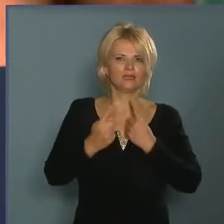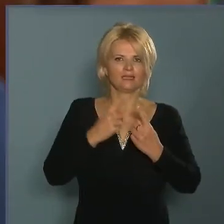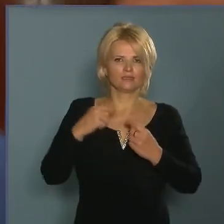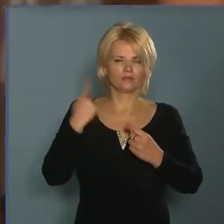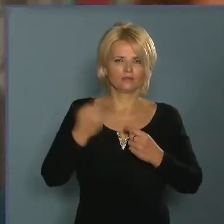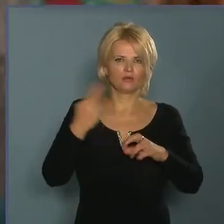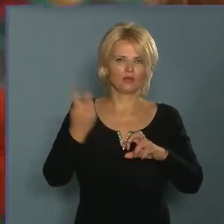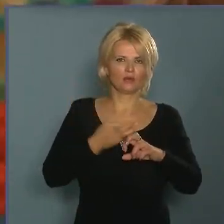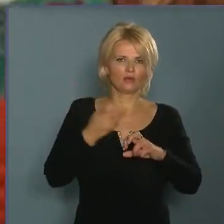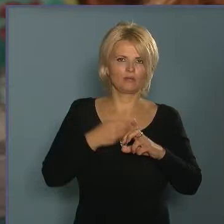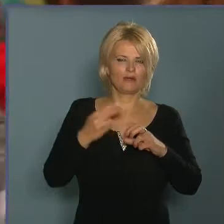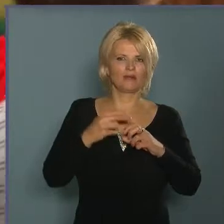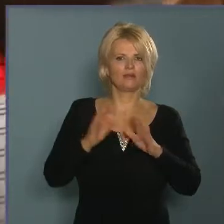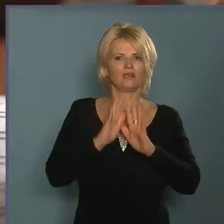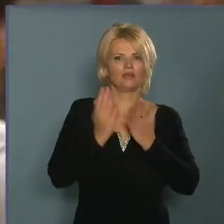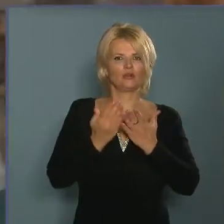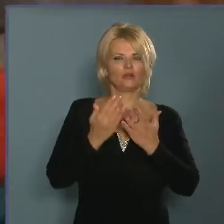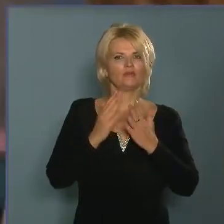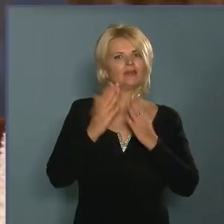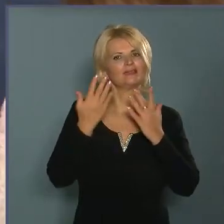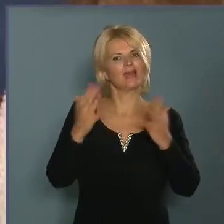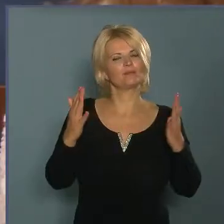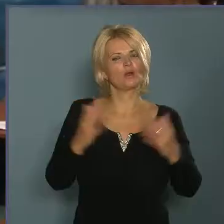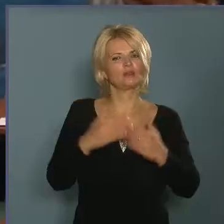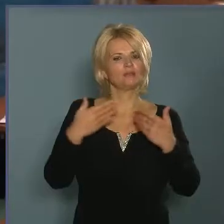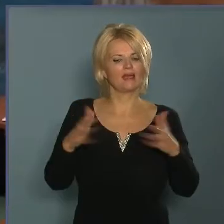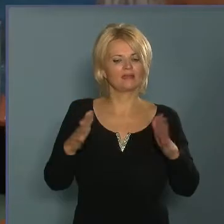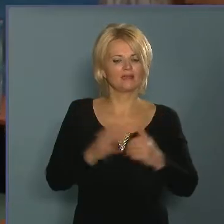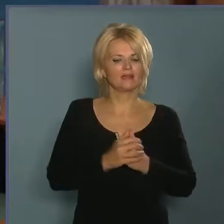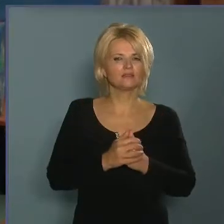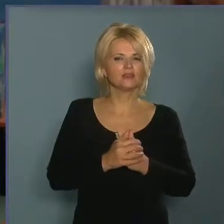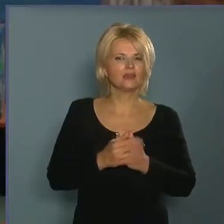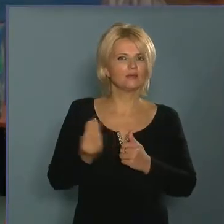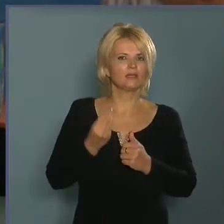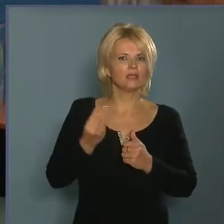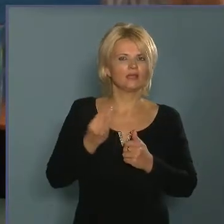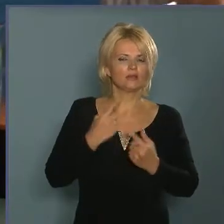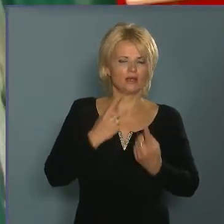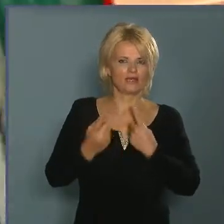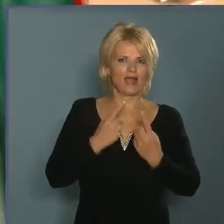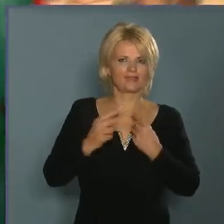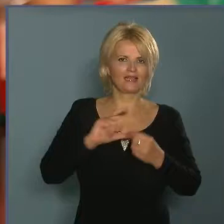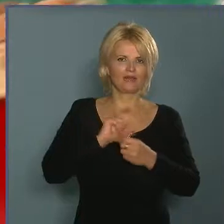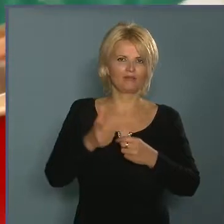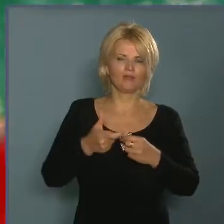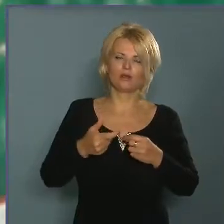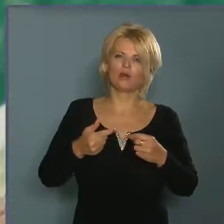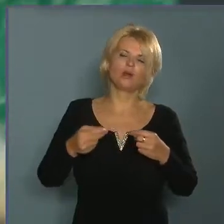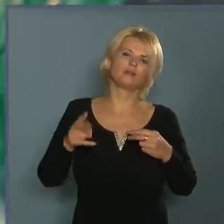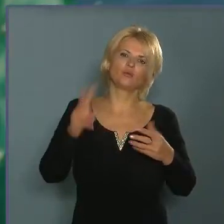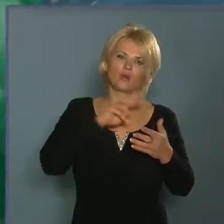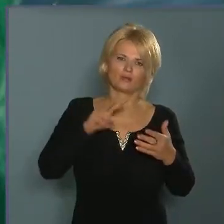könyvtárban nyílt meg azzal a reményel, hogy a játék élménye egy kicsit talán közelebb hozza az olvasást. Nem mobil nyomogatós,